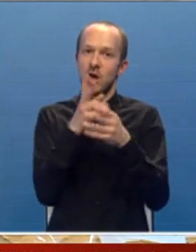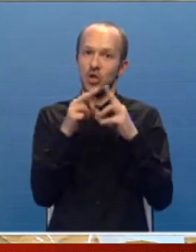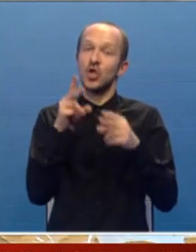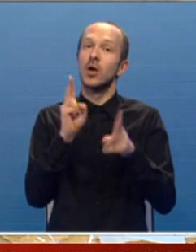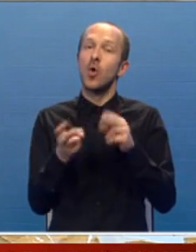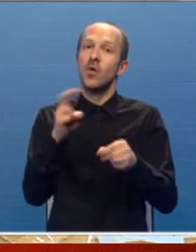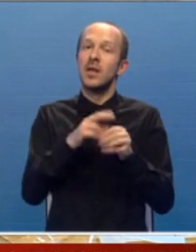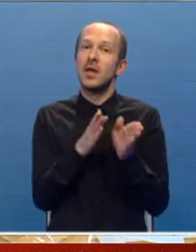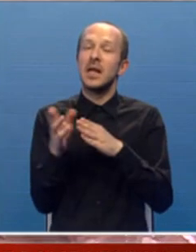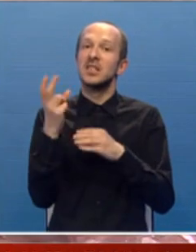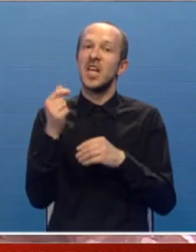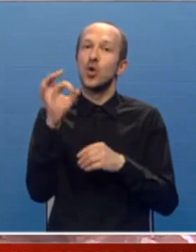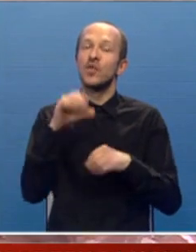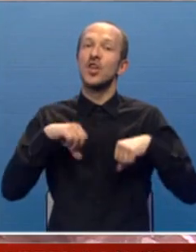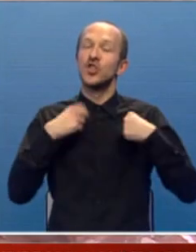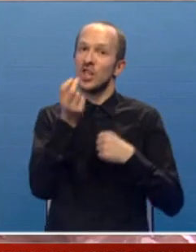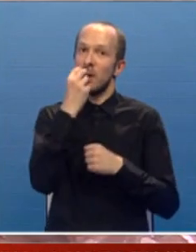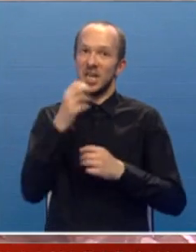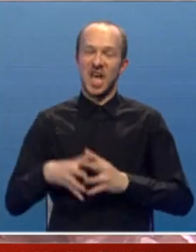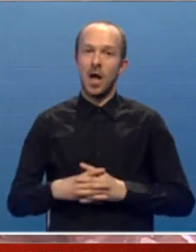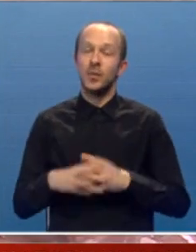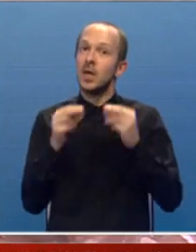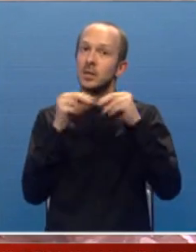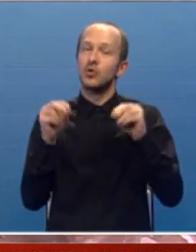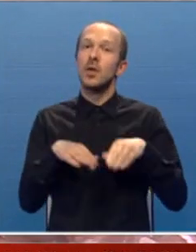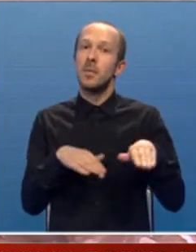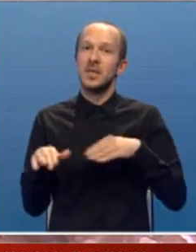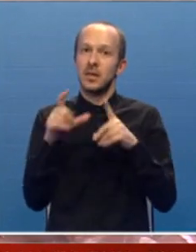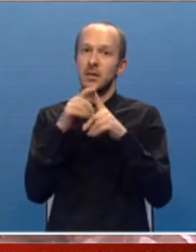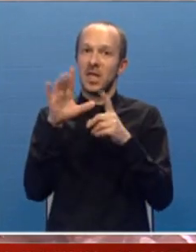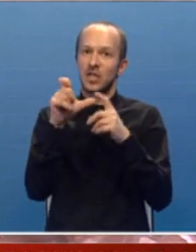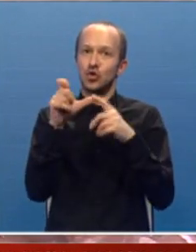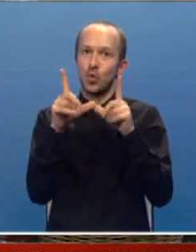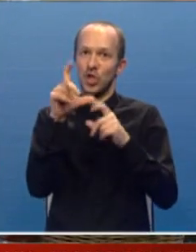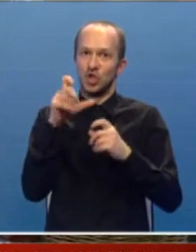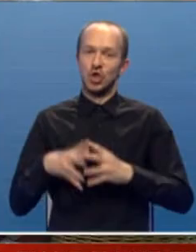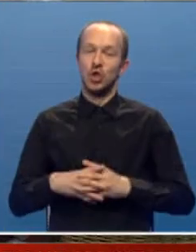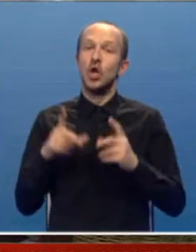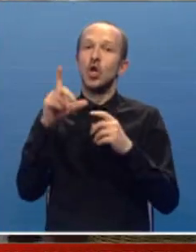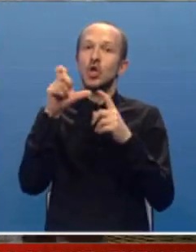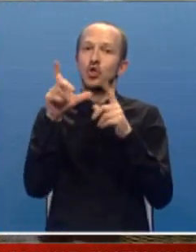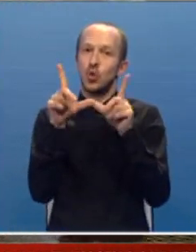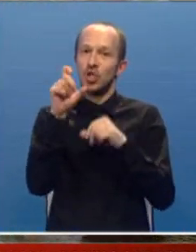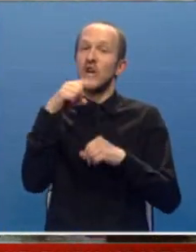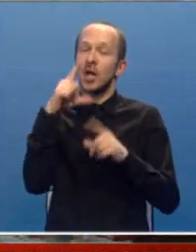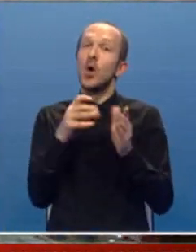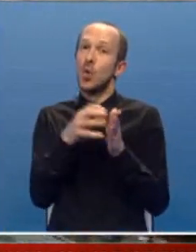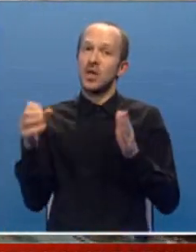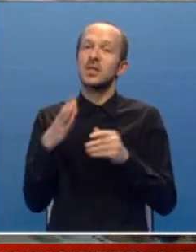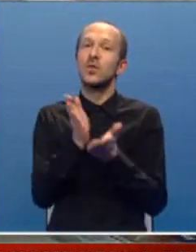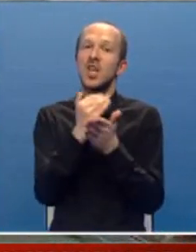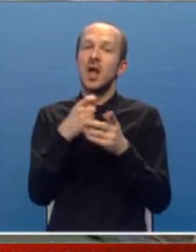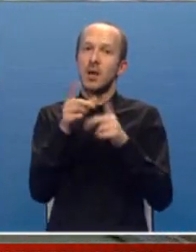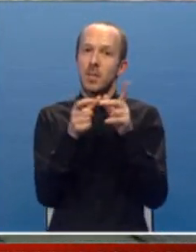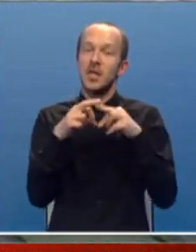kako bi uveli redu cijene osnovnih životnih namirnica, saopštio je resurni ministar Denis Šulić. Šulić je rekao da se u nastavku dijela